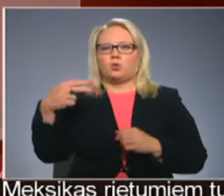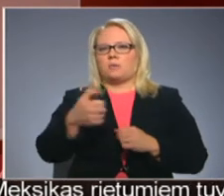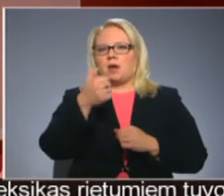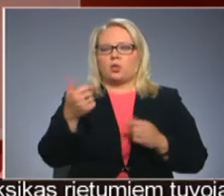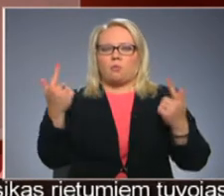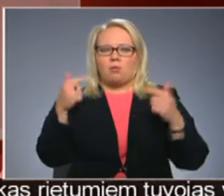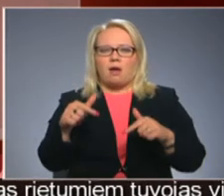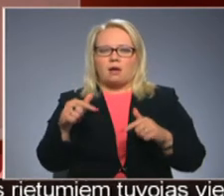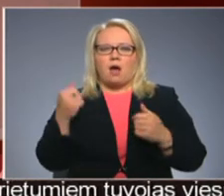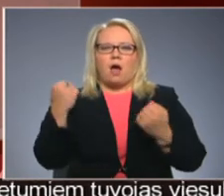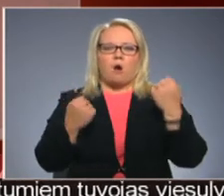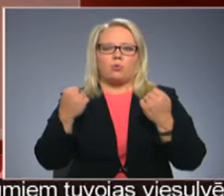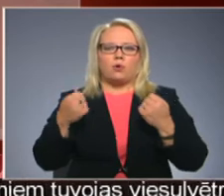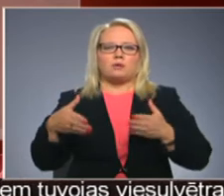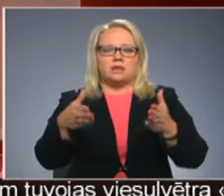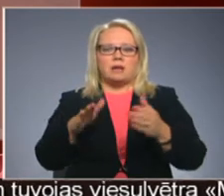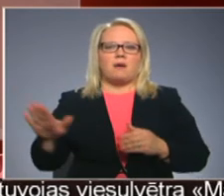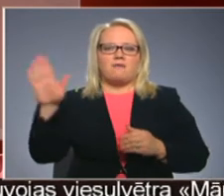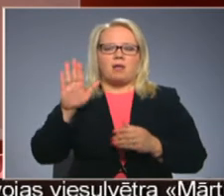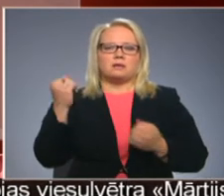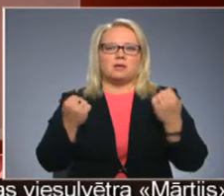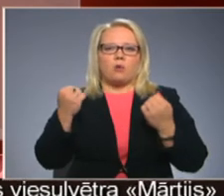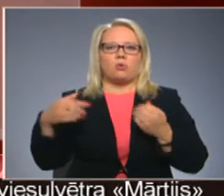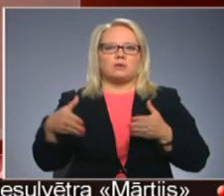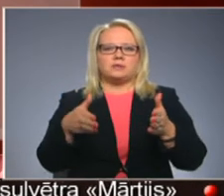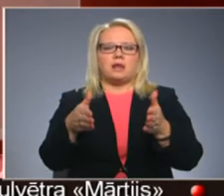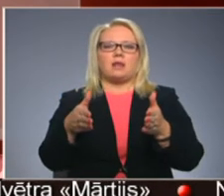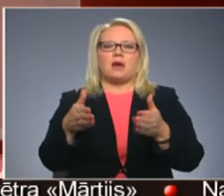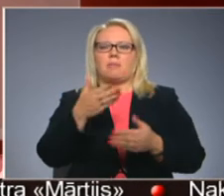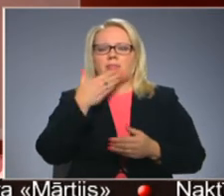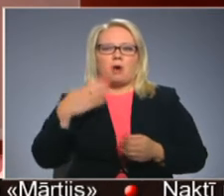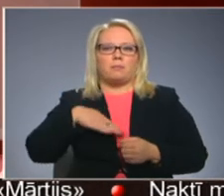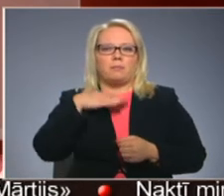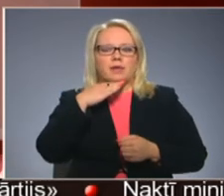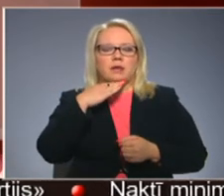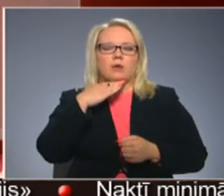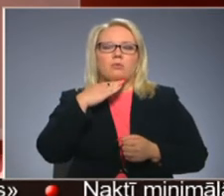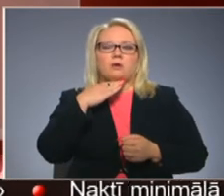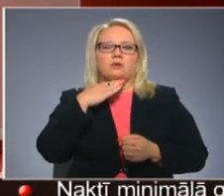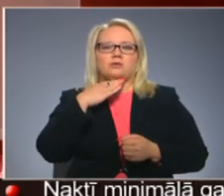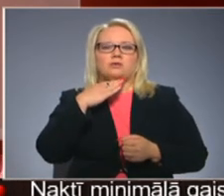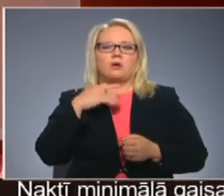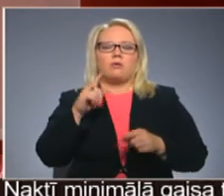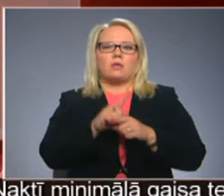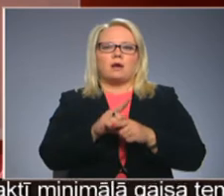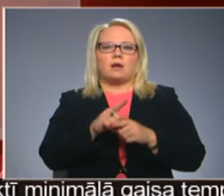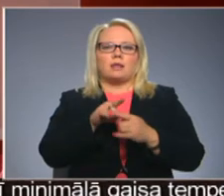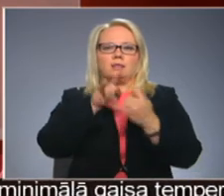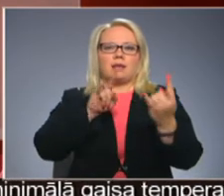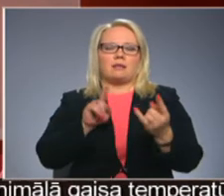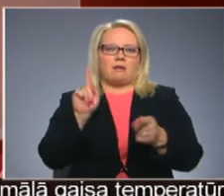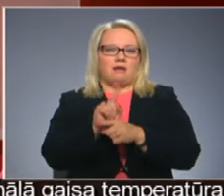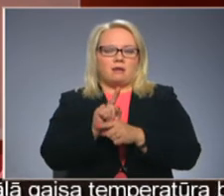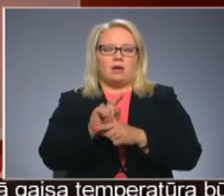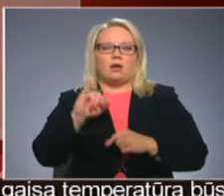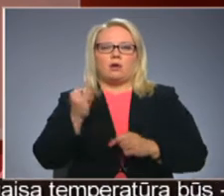valsts autoceļiem nav pietiekuši. Pēc kā arī ciltiem, jo cilta ir